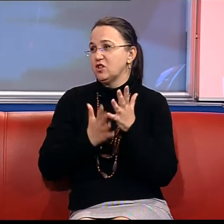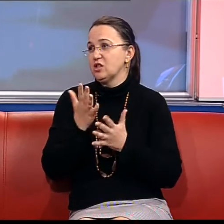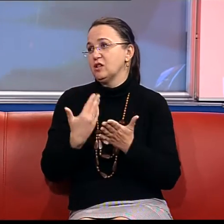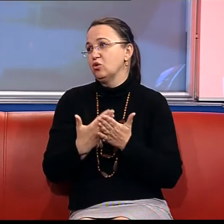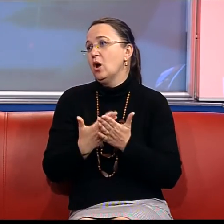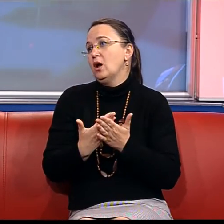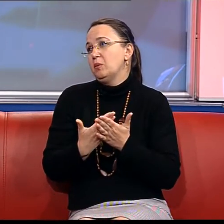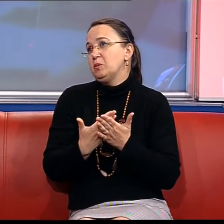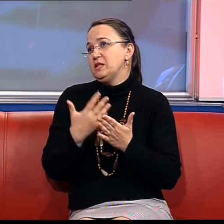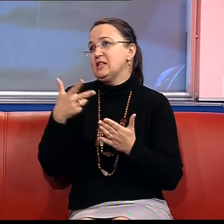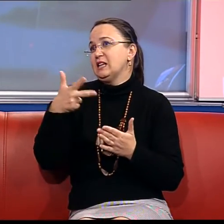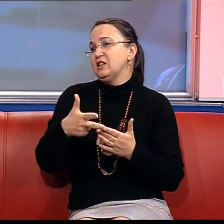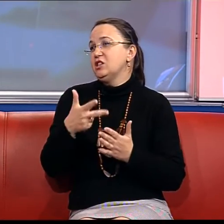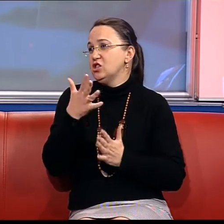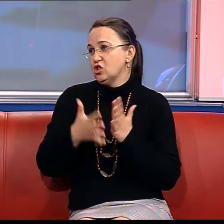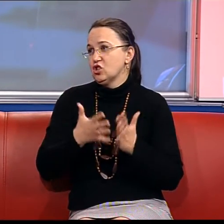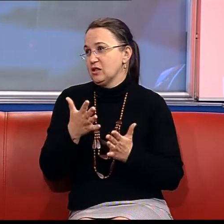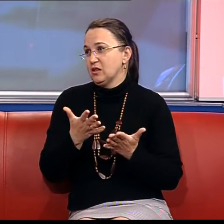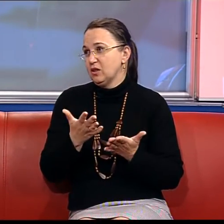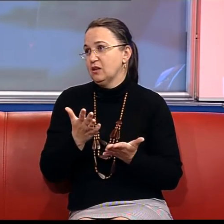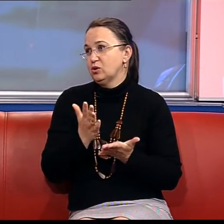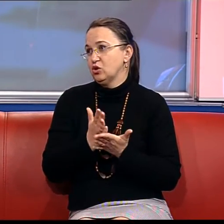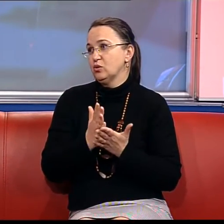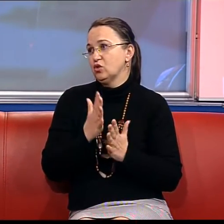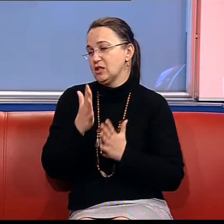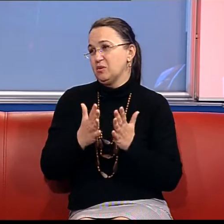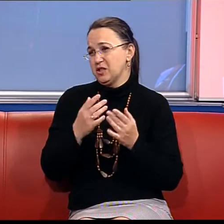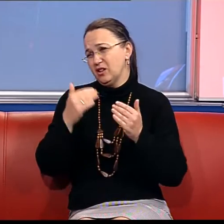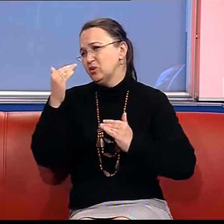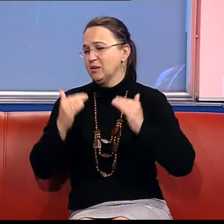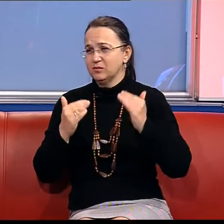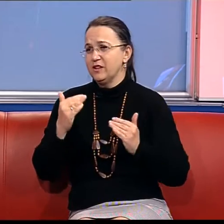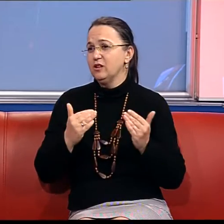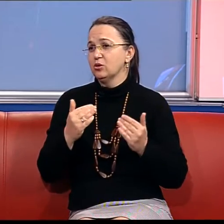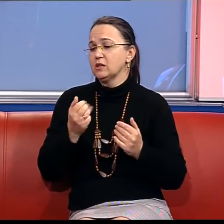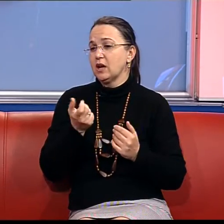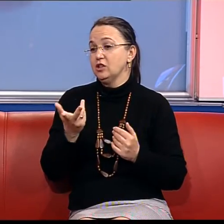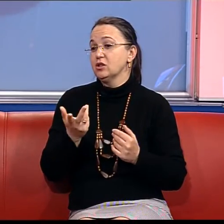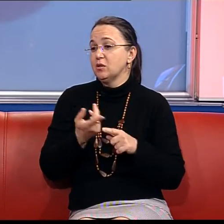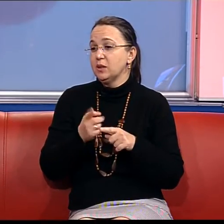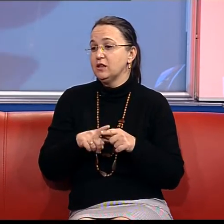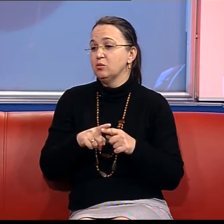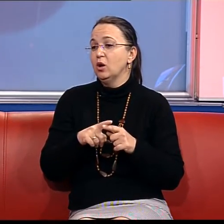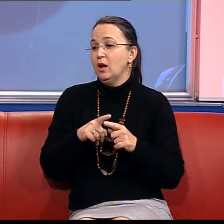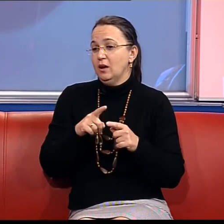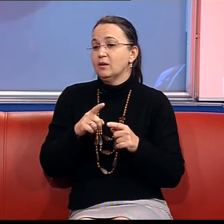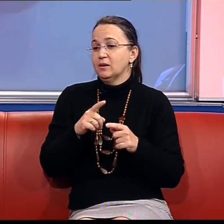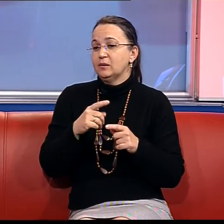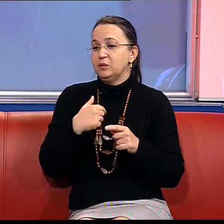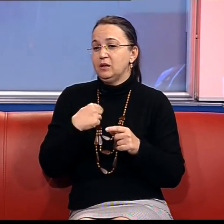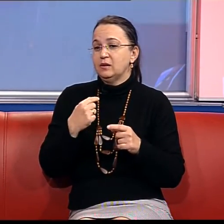количество жестов Но приблизительно 3000 жестов, да? Существуют жесты в языке Ну, там варірується количество Поэтому